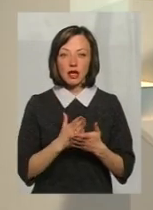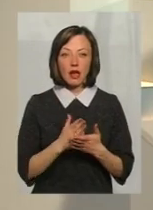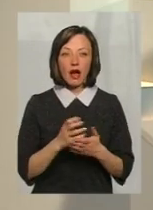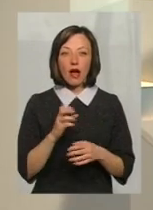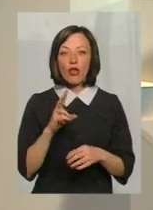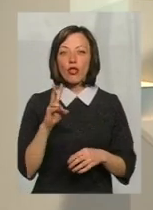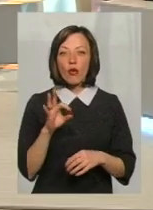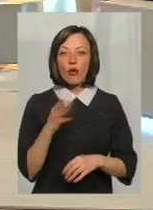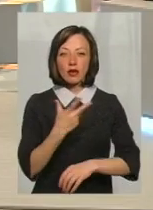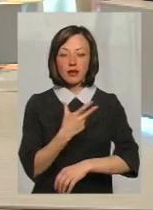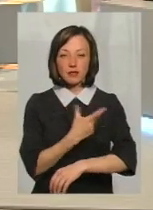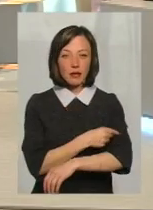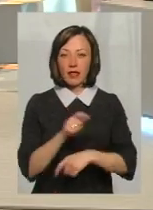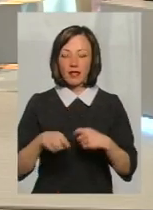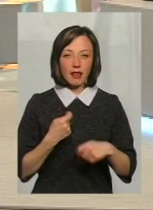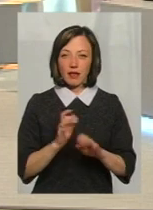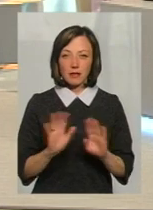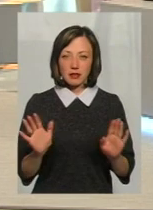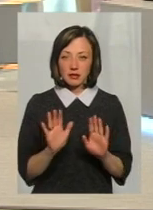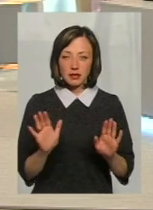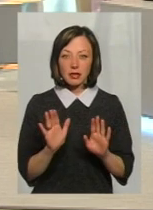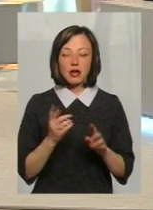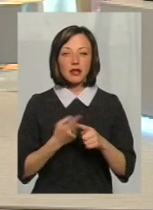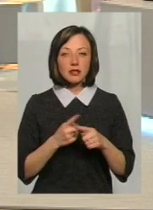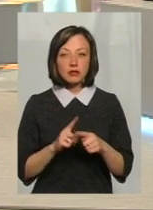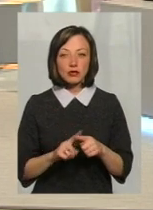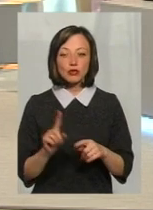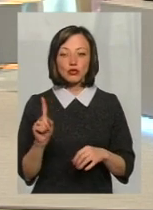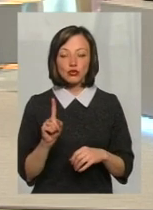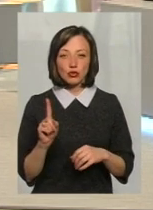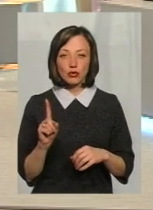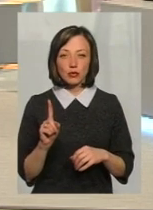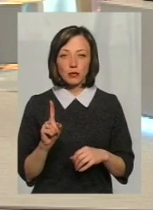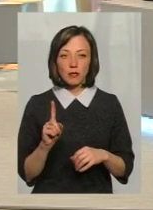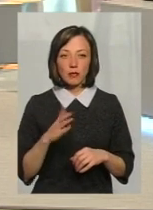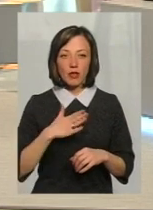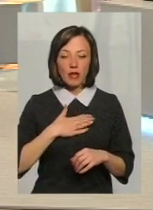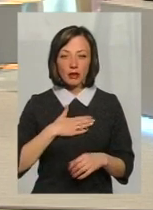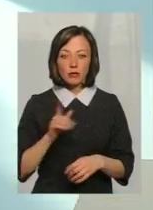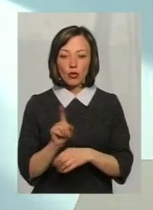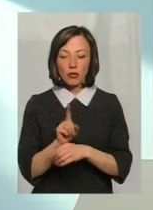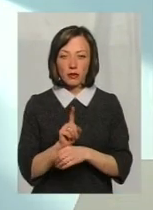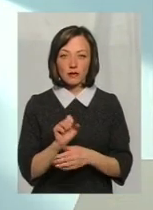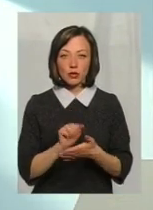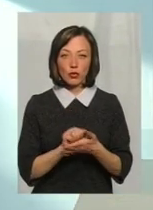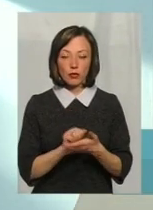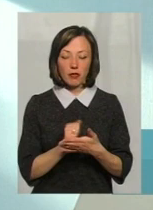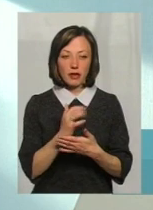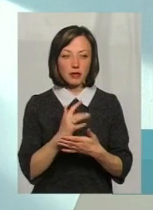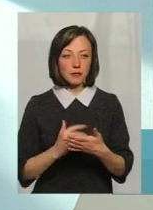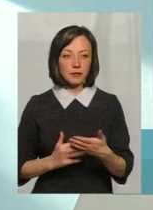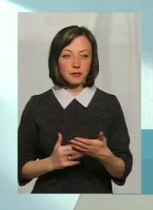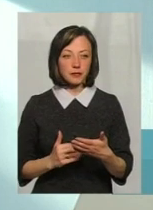нівець це щеплення? Ні, воно не зведеться, і тим більше, що по нашим нормативним документам